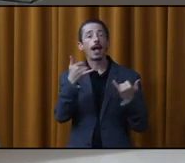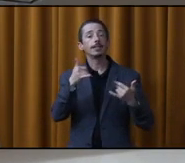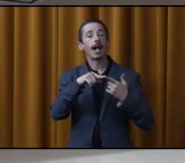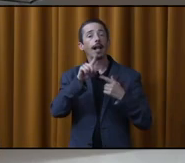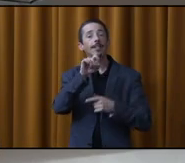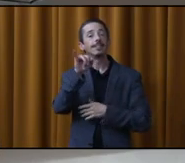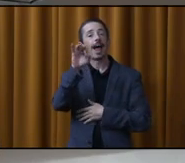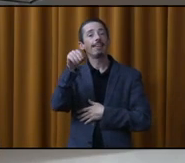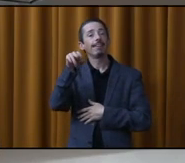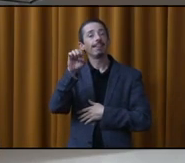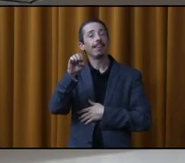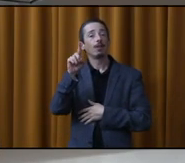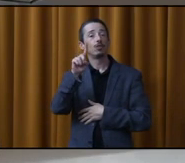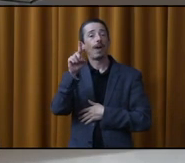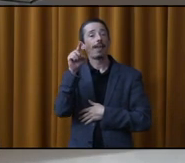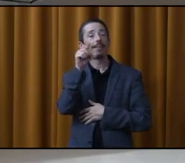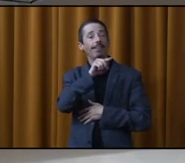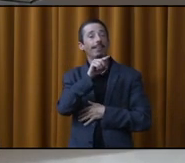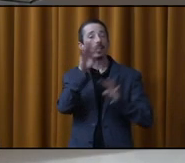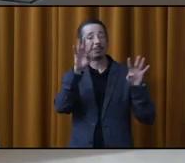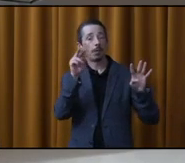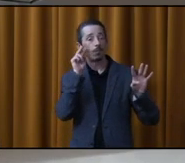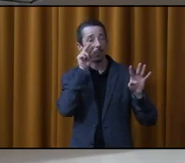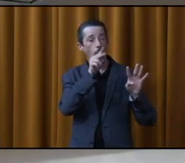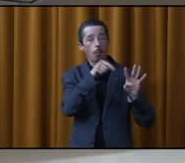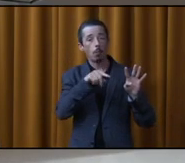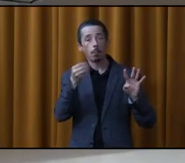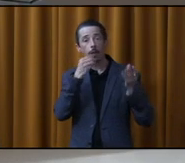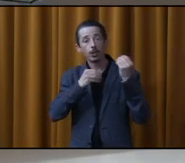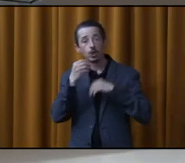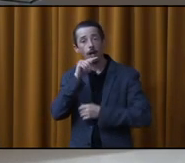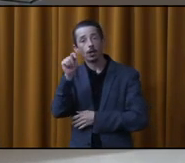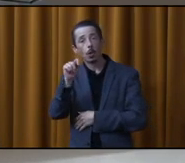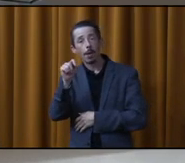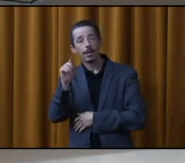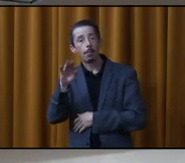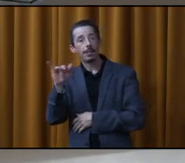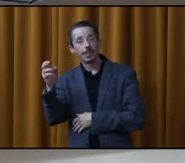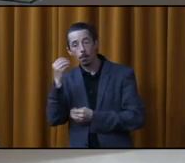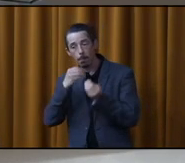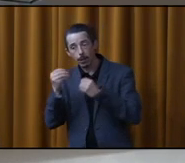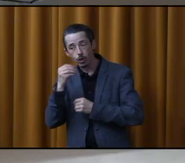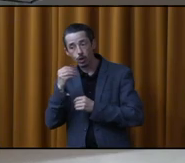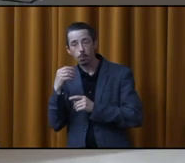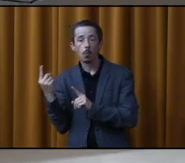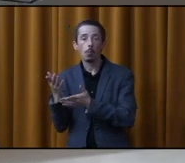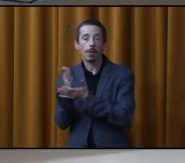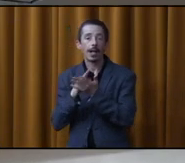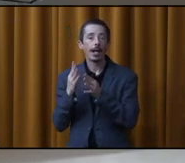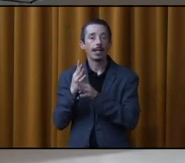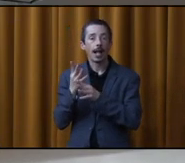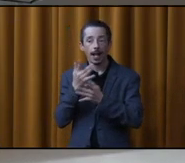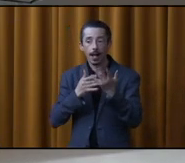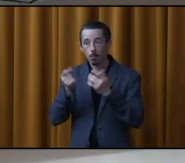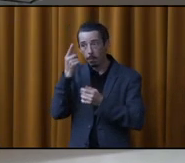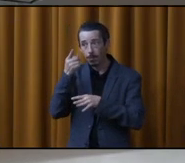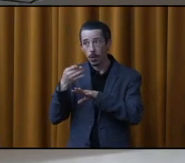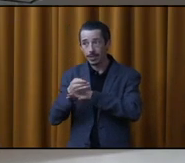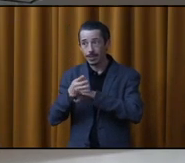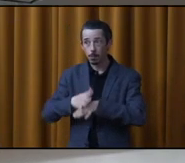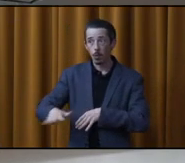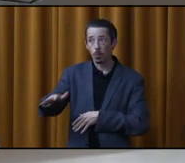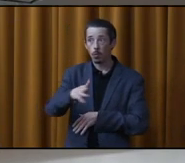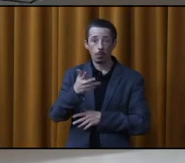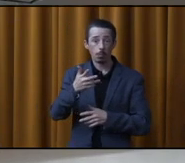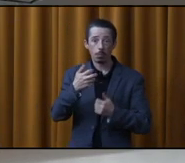Il faut comme être logique qu'ils vont chez Tomate et Basilique pour aller ensuite là. C'est sûr que ce n pas tout le monde, sauf qu'il faut qu'on rende accessible, parce qu'on a un